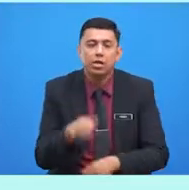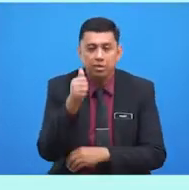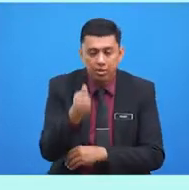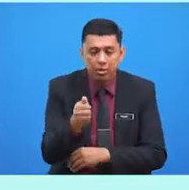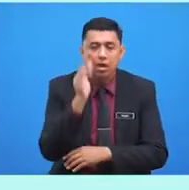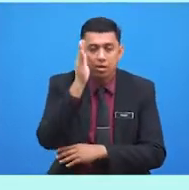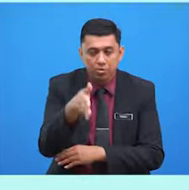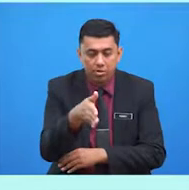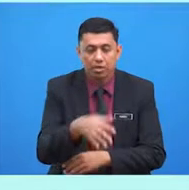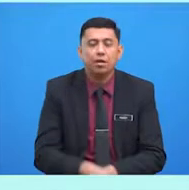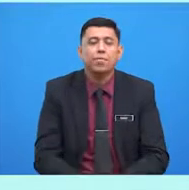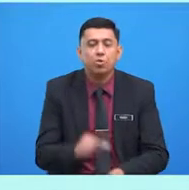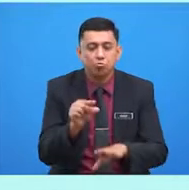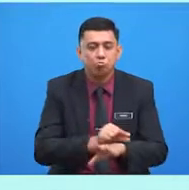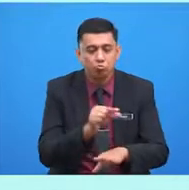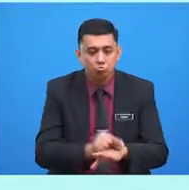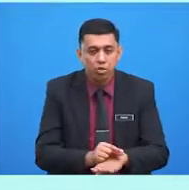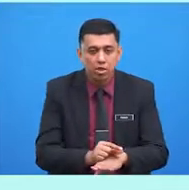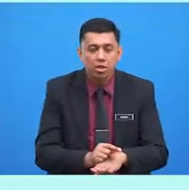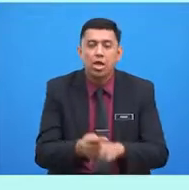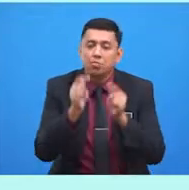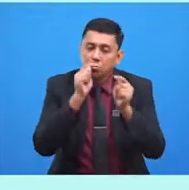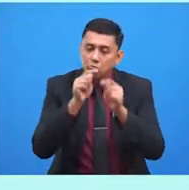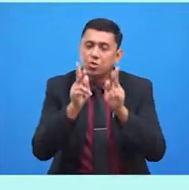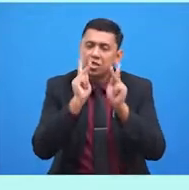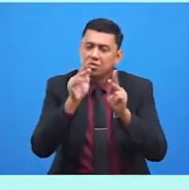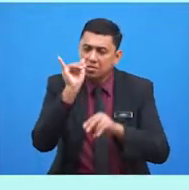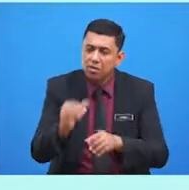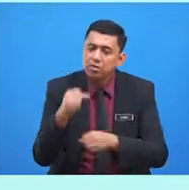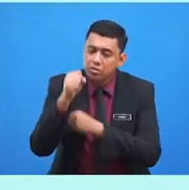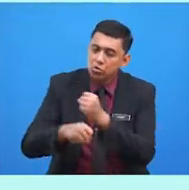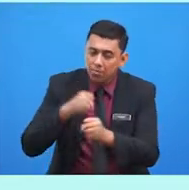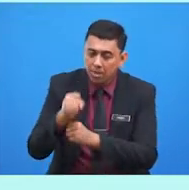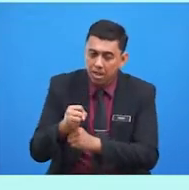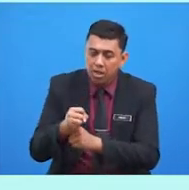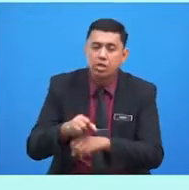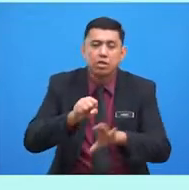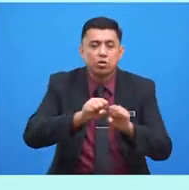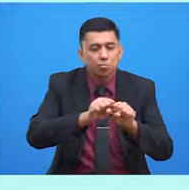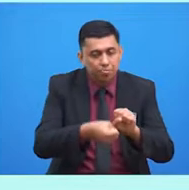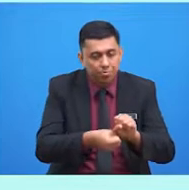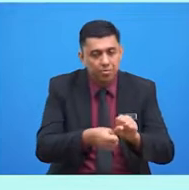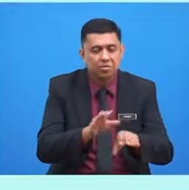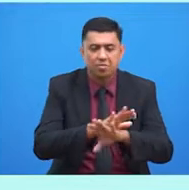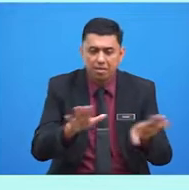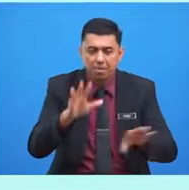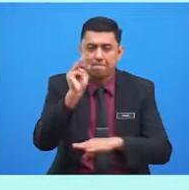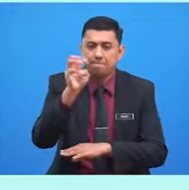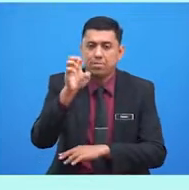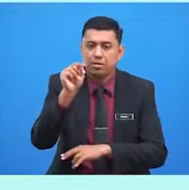akan menggunakan tutur kata yang sopan supaya tidak menyinggung